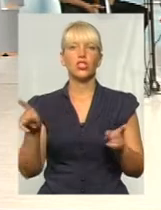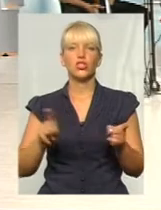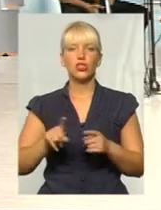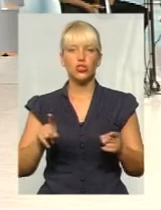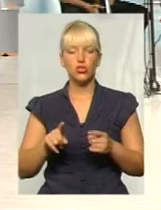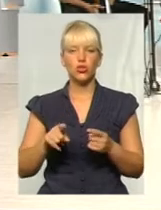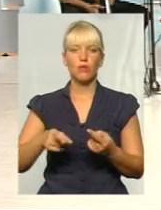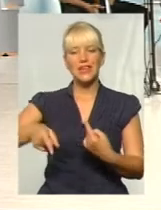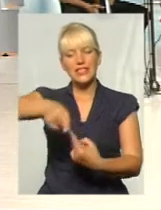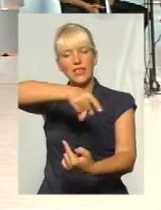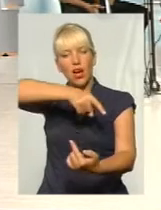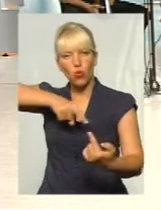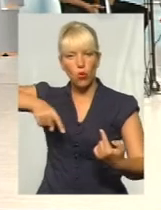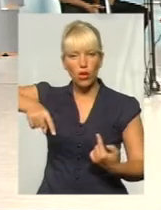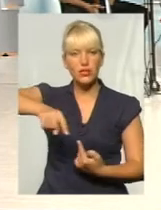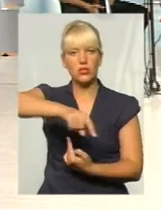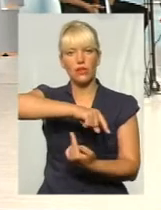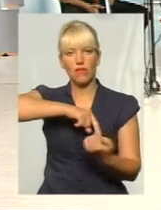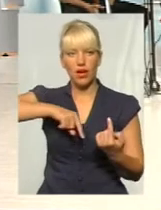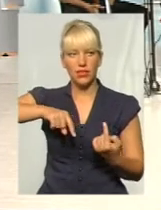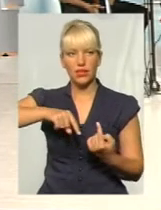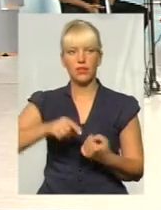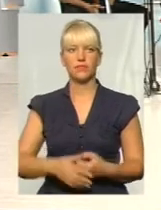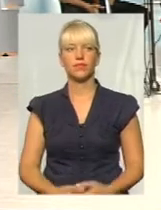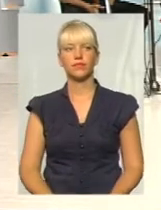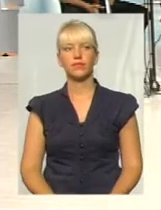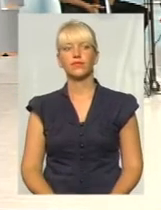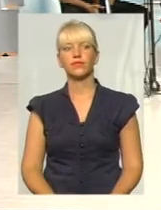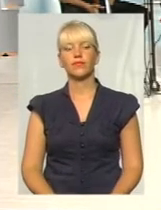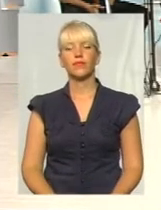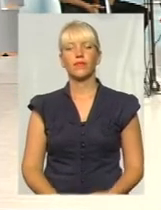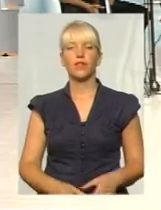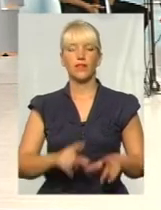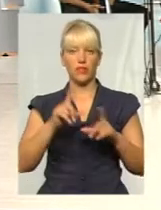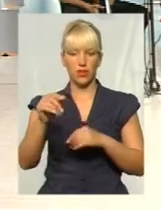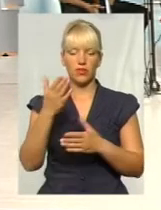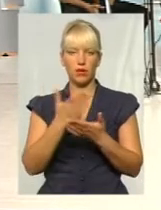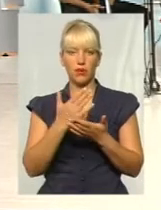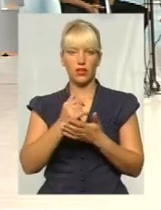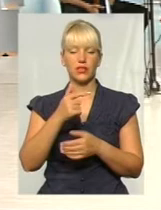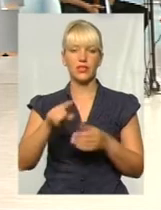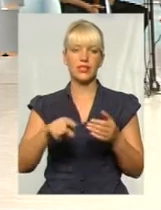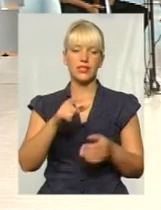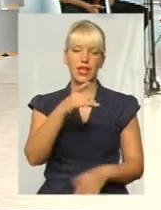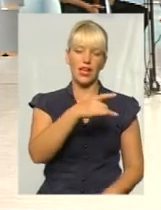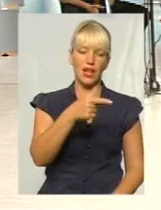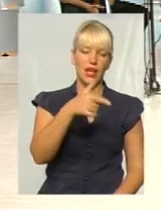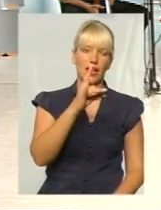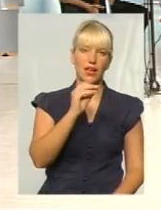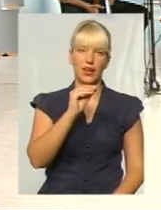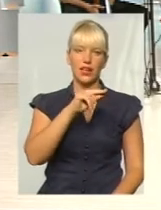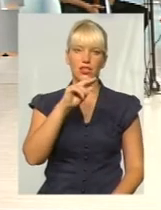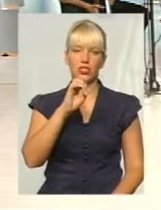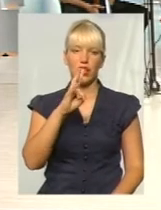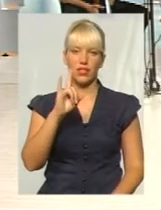всю мережу, якось так, виїхавши, наприклад, за Кричан, можна було доїхати